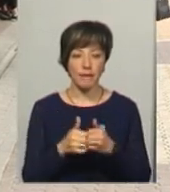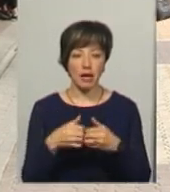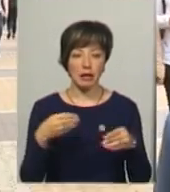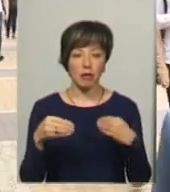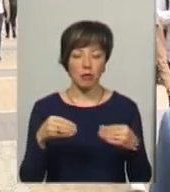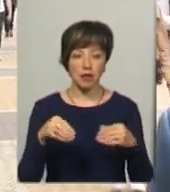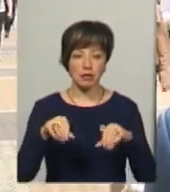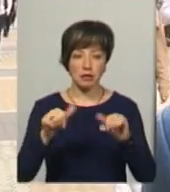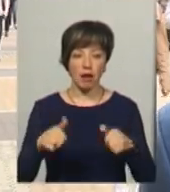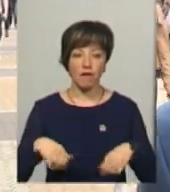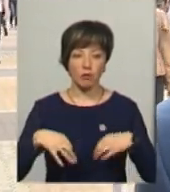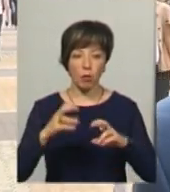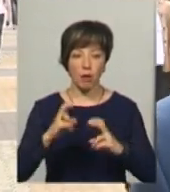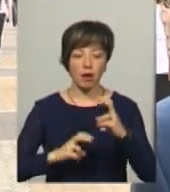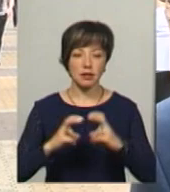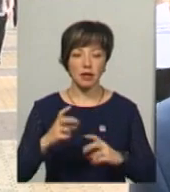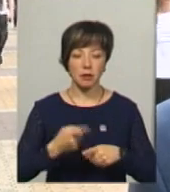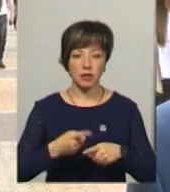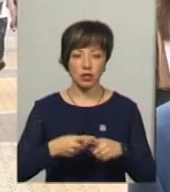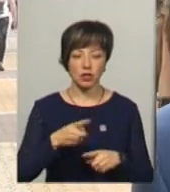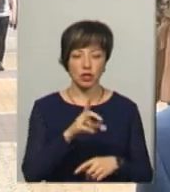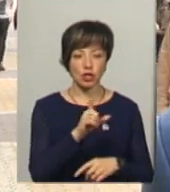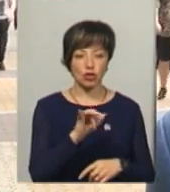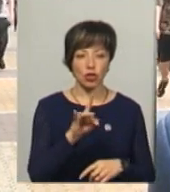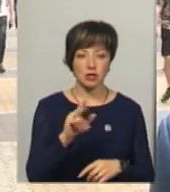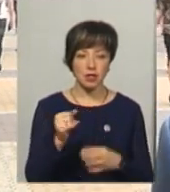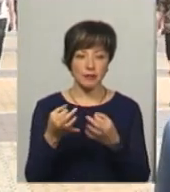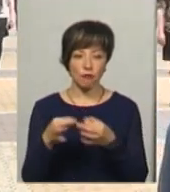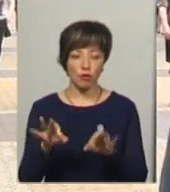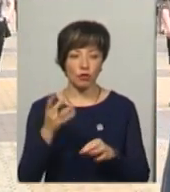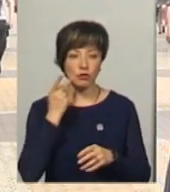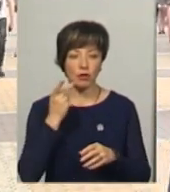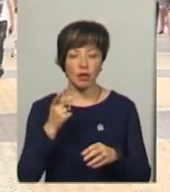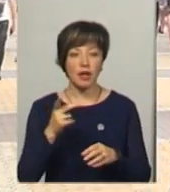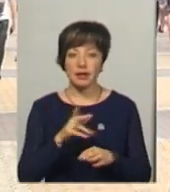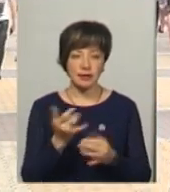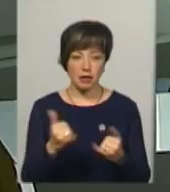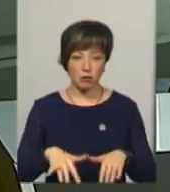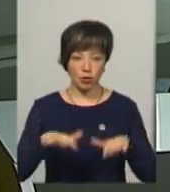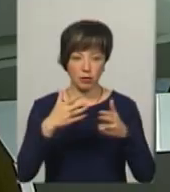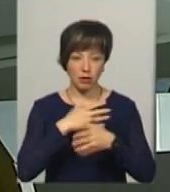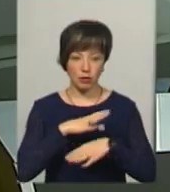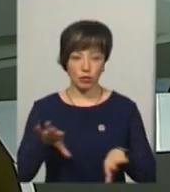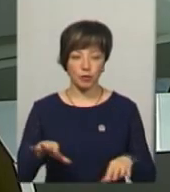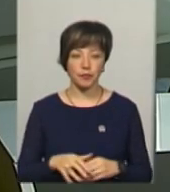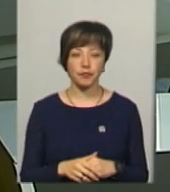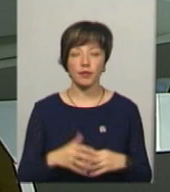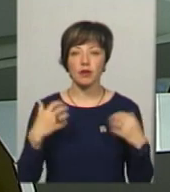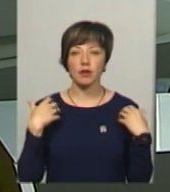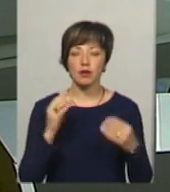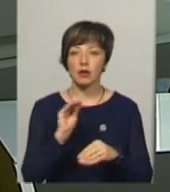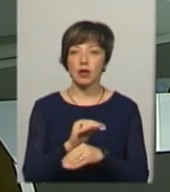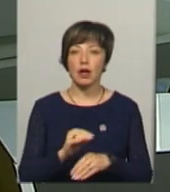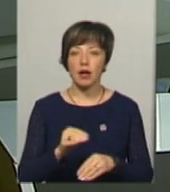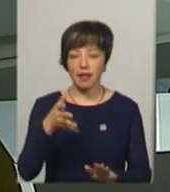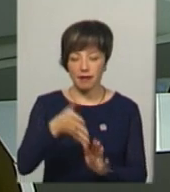-автомату. На перехресті Зарічанської свободи взагалі підтоплень немає. Василь Новачок додає,